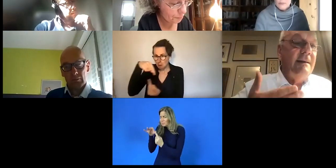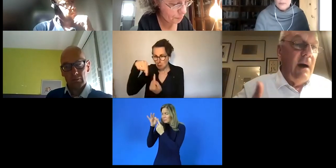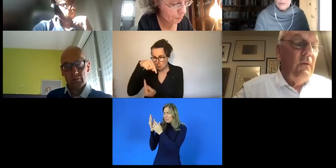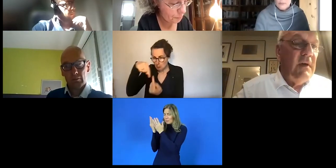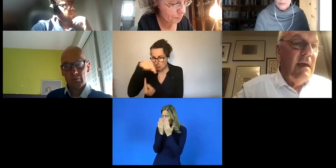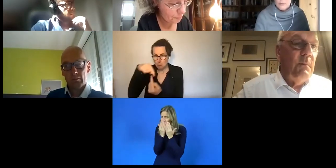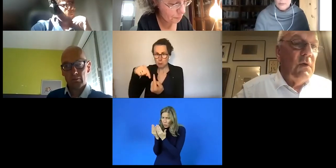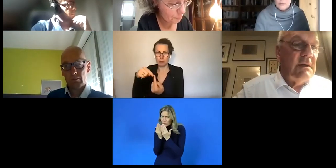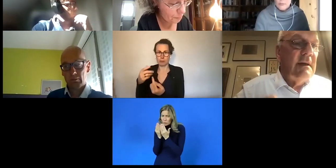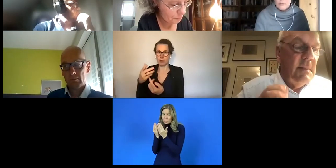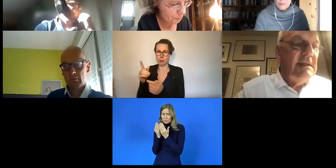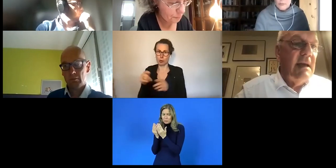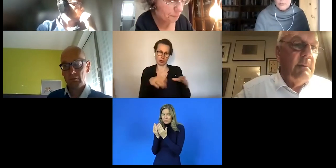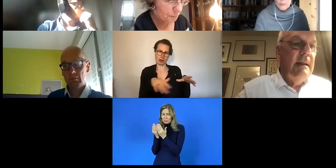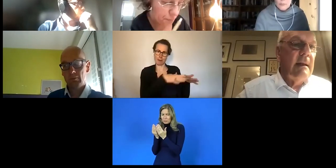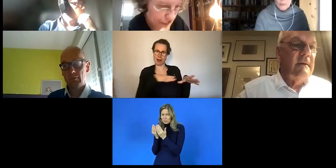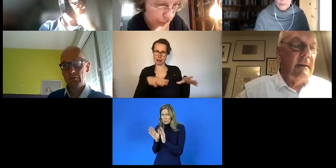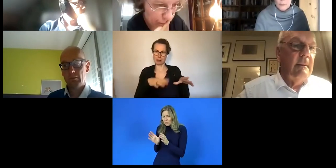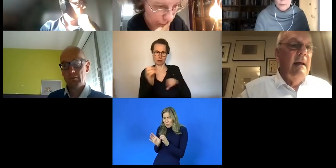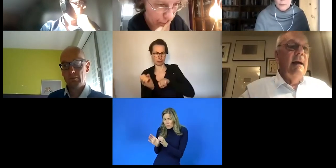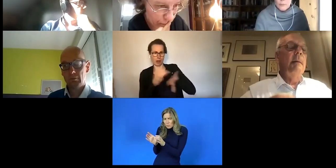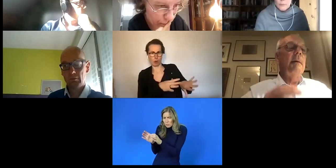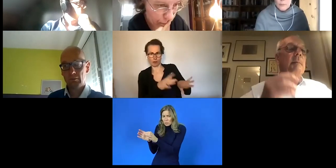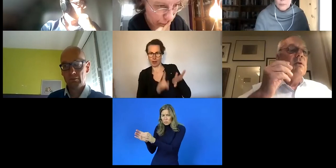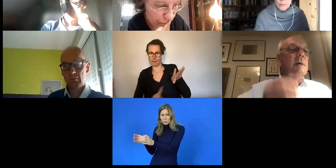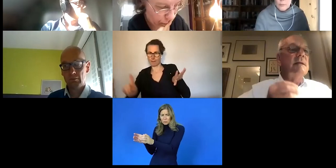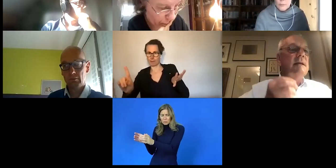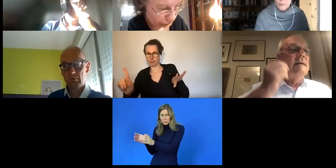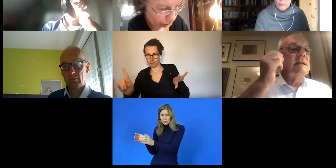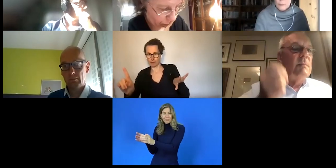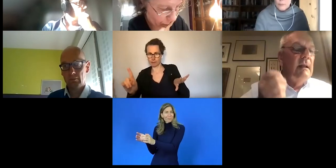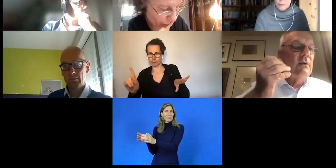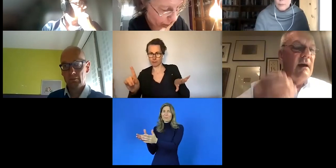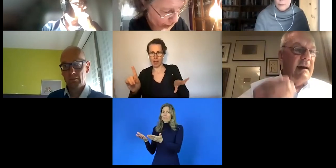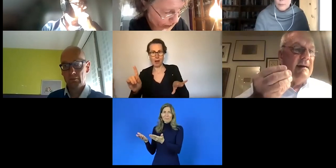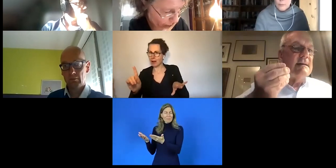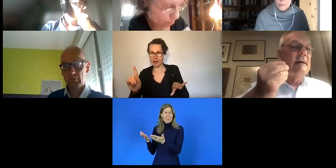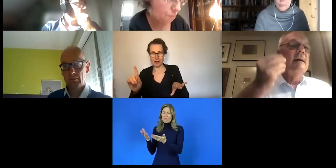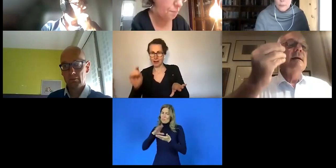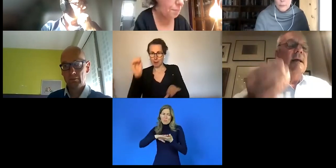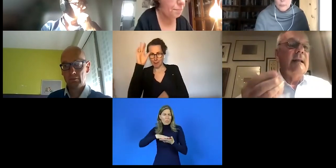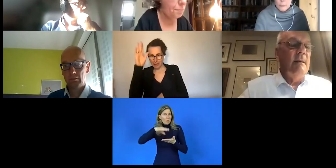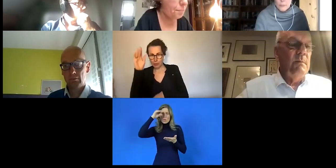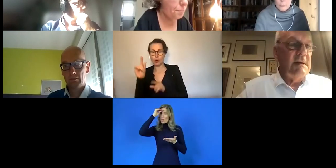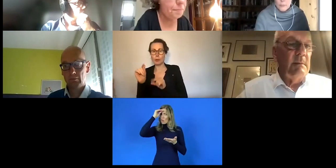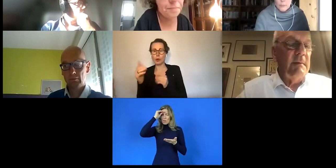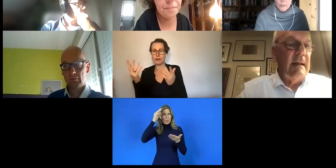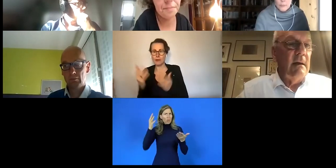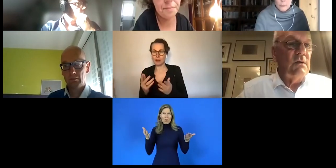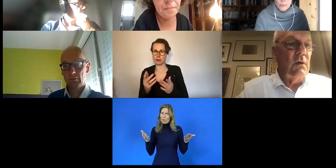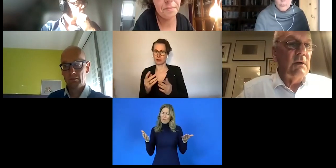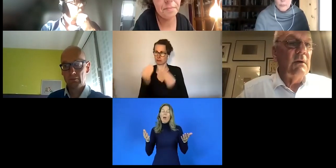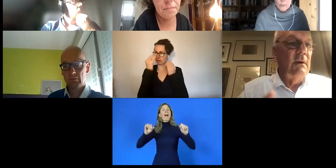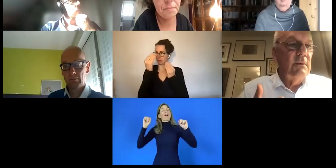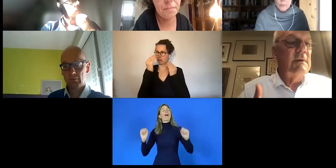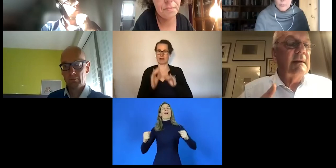Gemeinde aufgeben müssen, damit sie gebildet werden. Aber man übersieht, dass Bildung ja heißt, sein Leben besser bewältigen